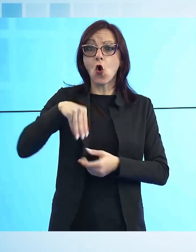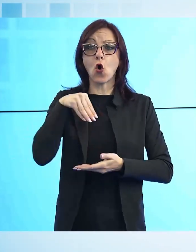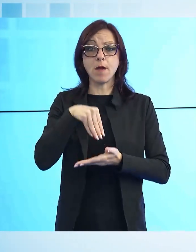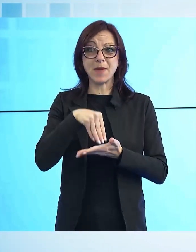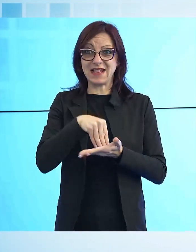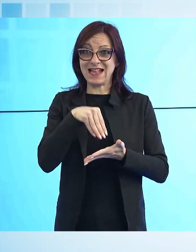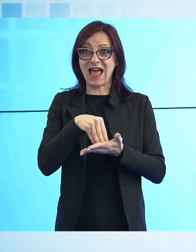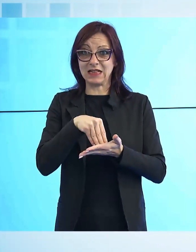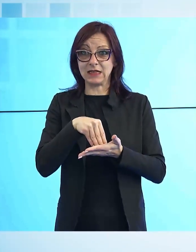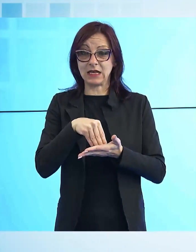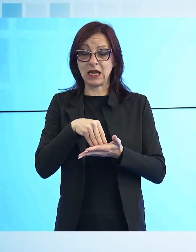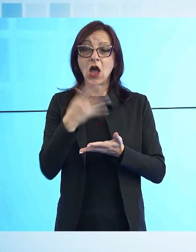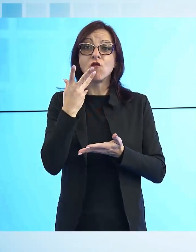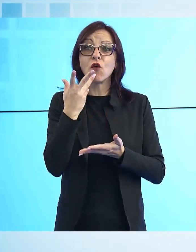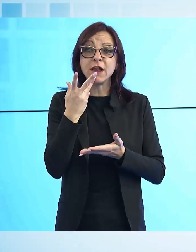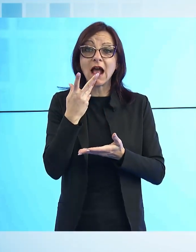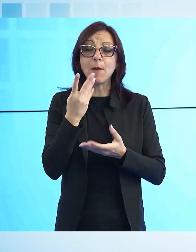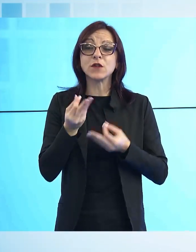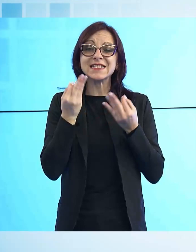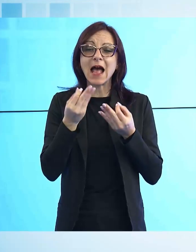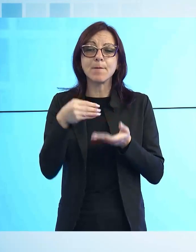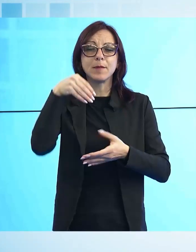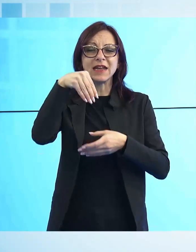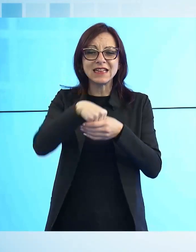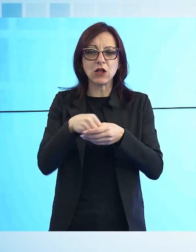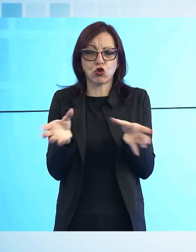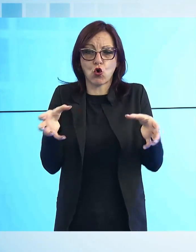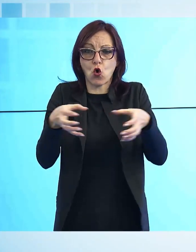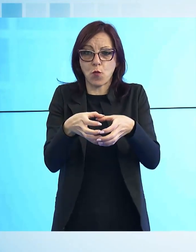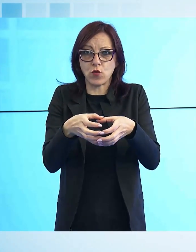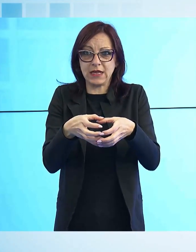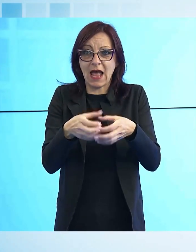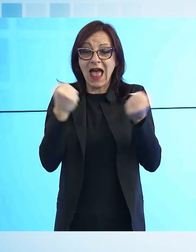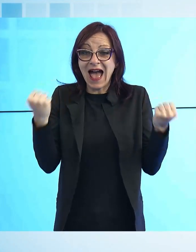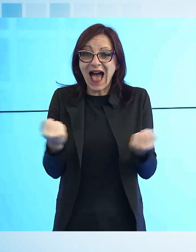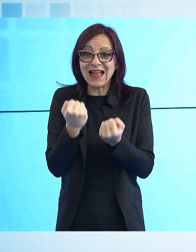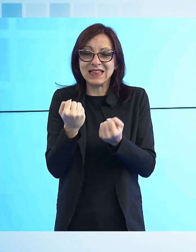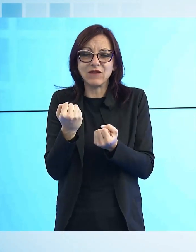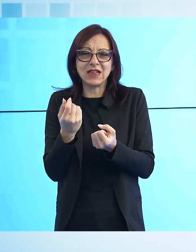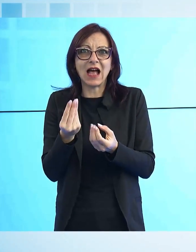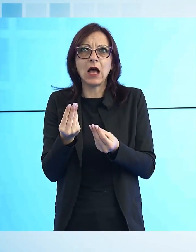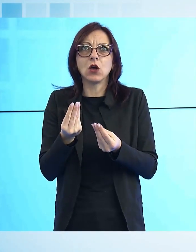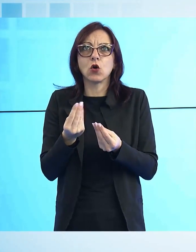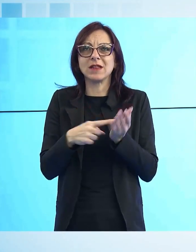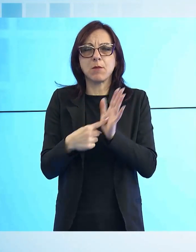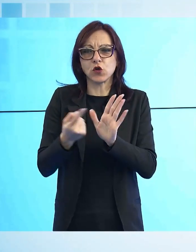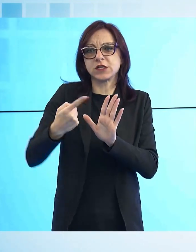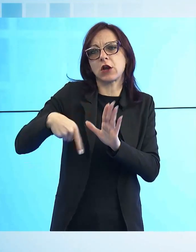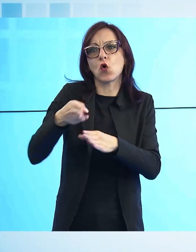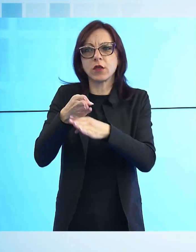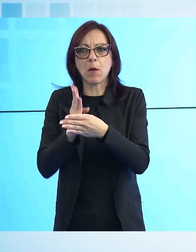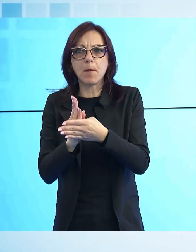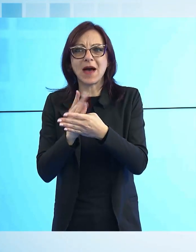di questa comunità con tante iniziative che ci rendano anche parte di un sistema perché lo dico sempre, la sicurezza